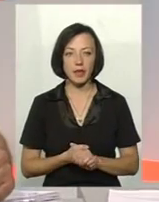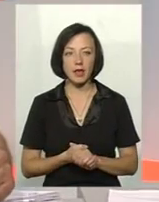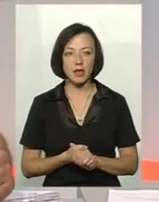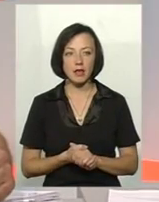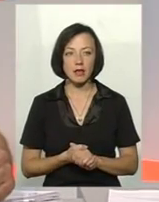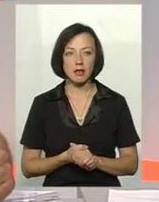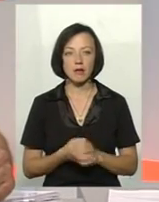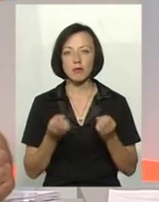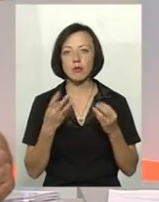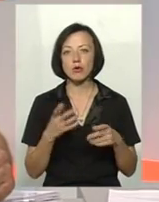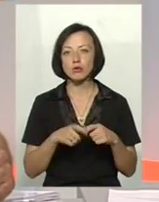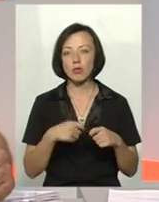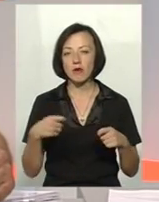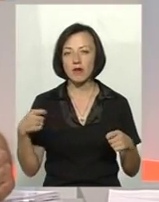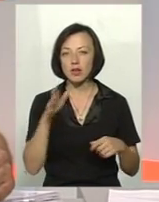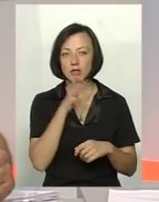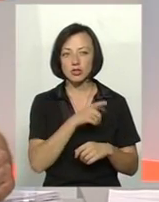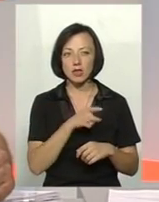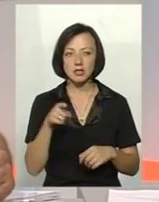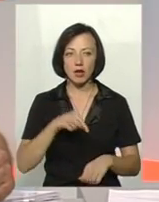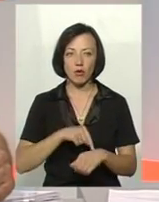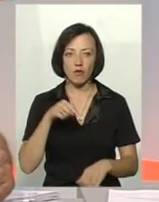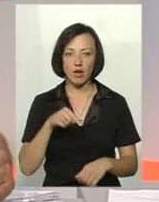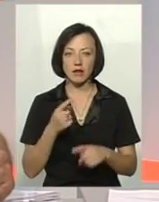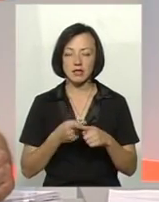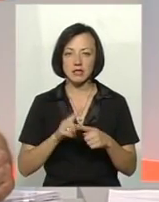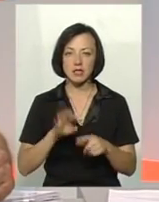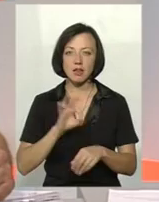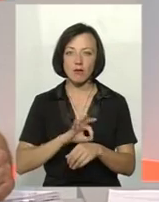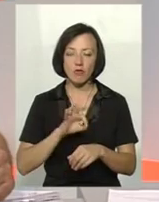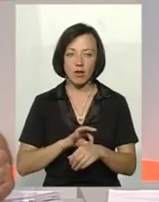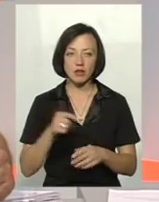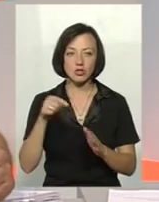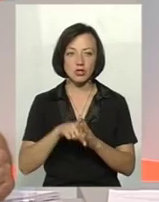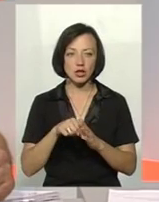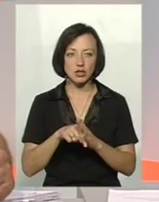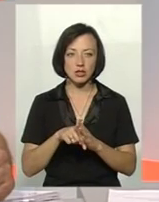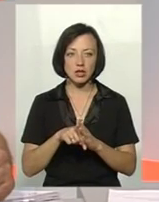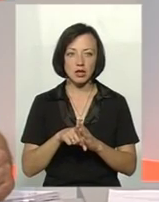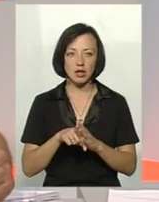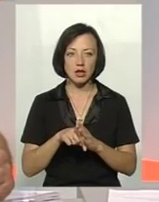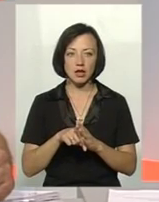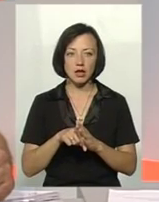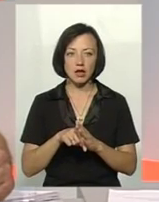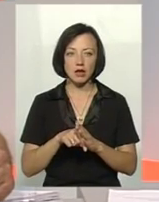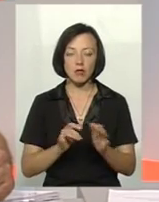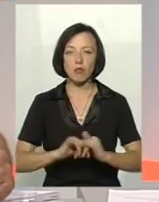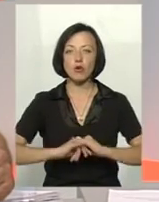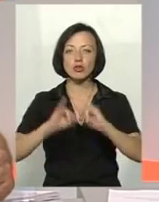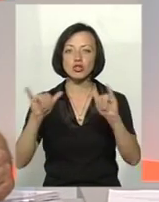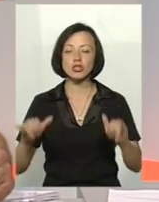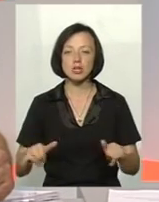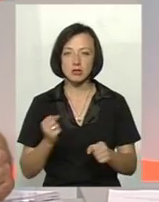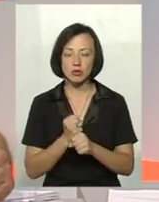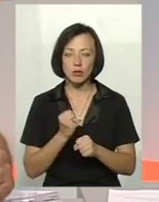уповільниться час реакції, реагування на дане захворювання, значить, воно набере поширення,